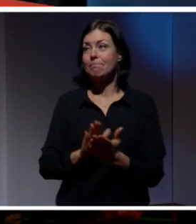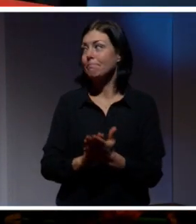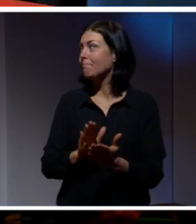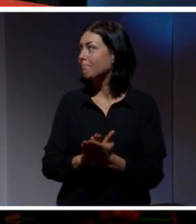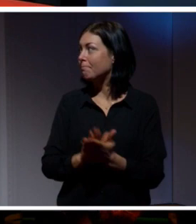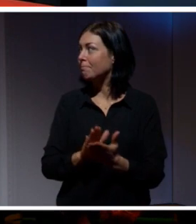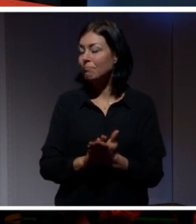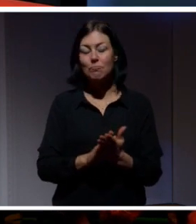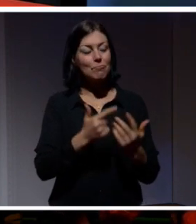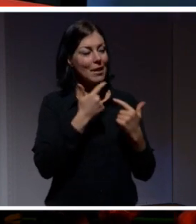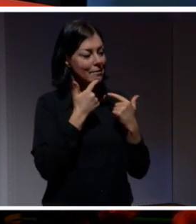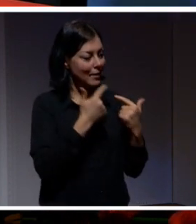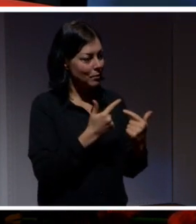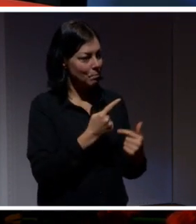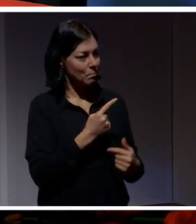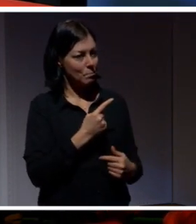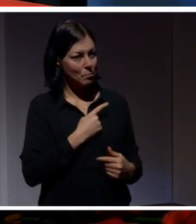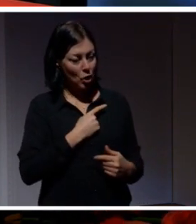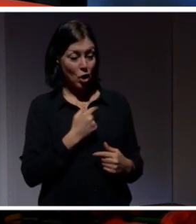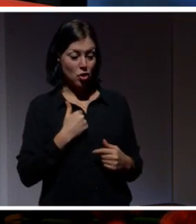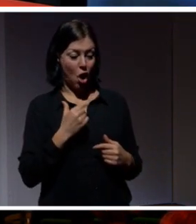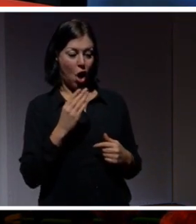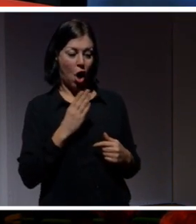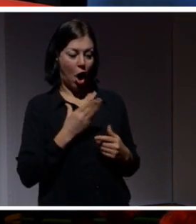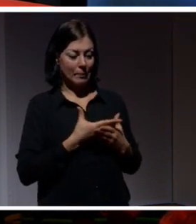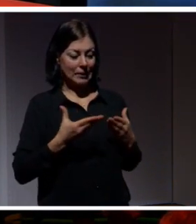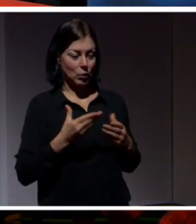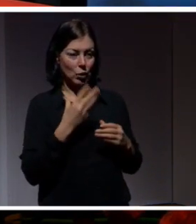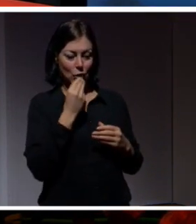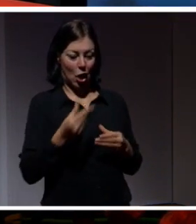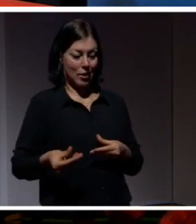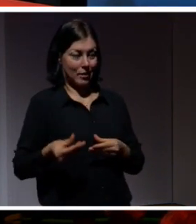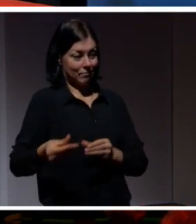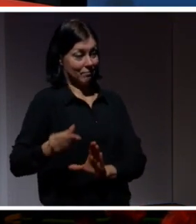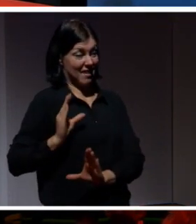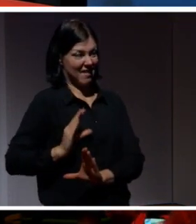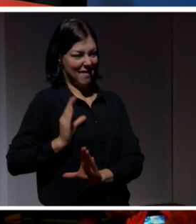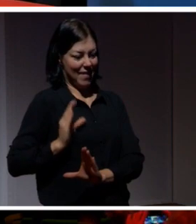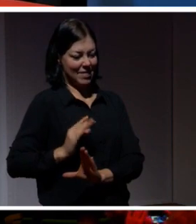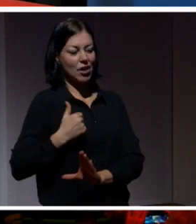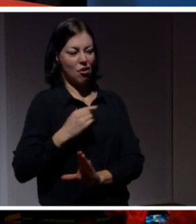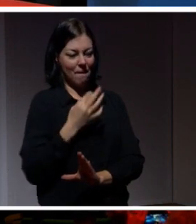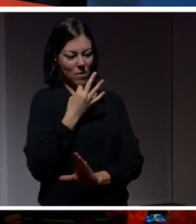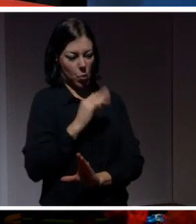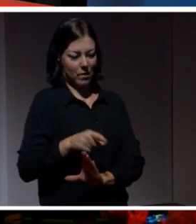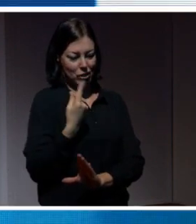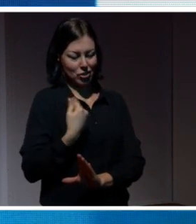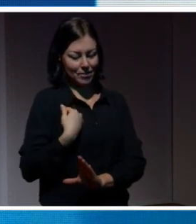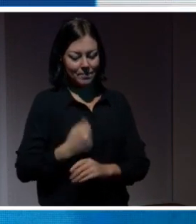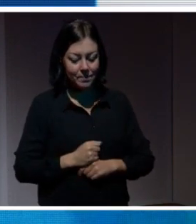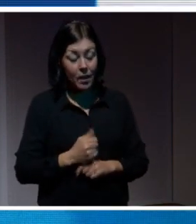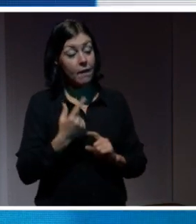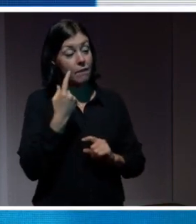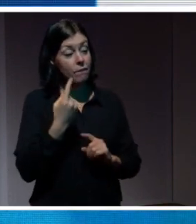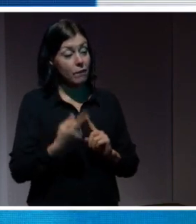Tack så väldigt mycket. Jag har utpressningschokladen här. Jag har ställt den här på vänt och nu har jag frågor. Min